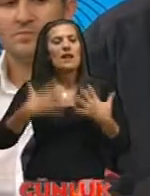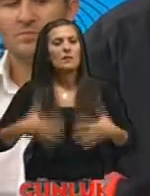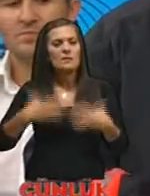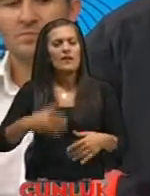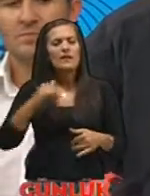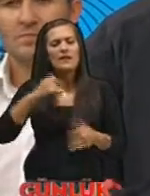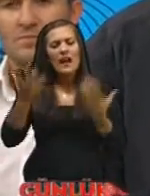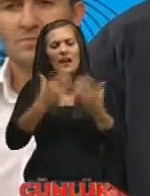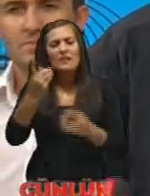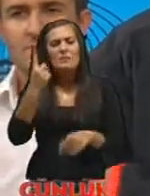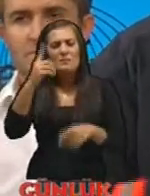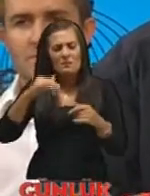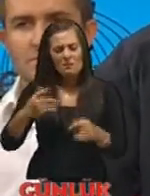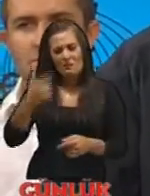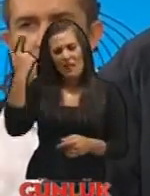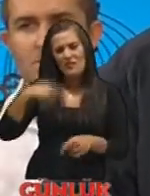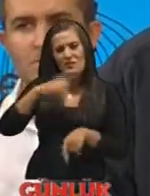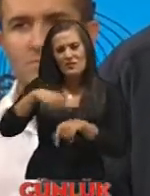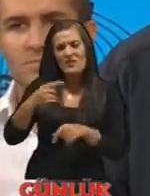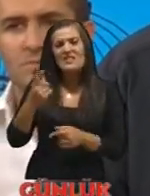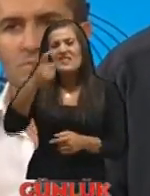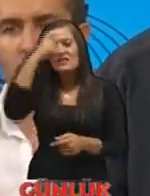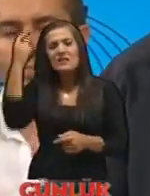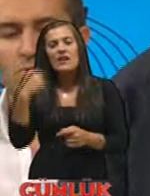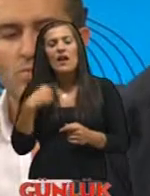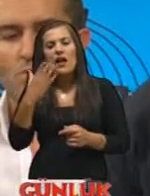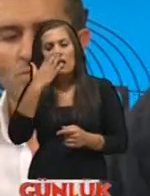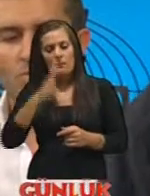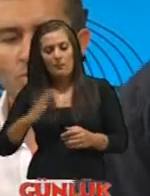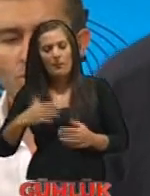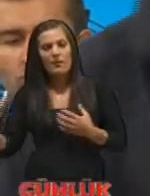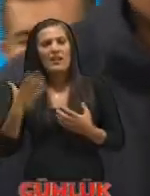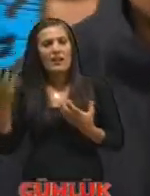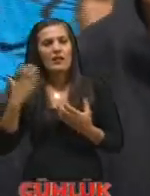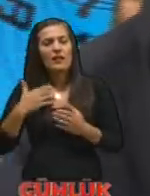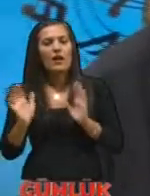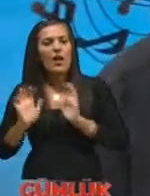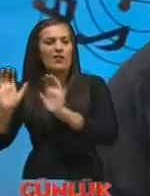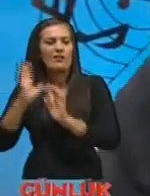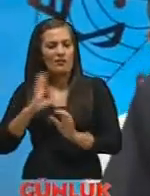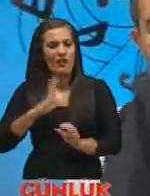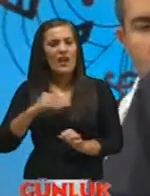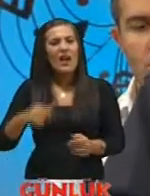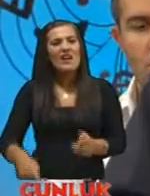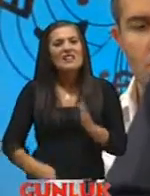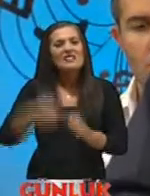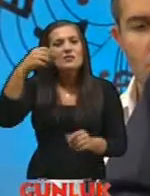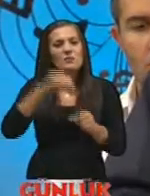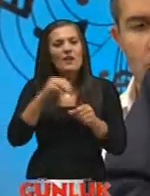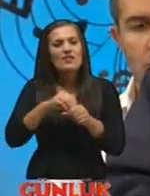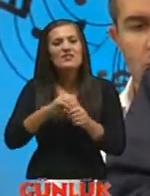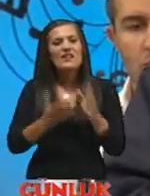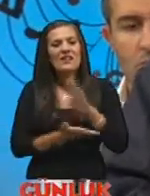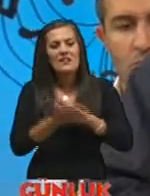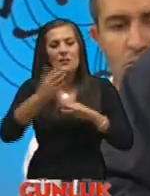yangına belli bir süre belli bir ısıya belli bir dakika dayanmaktadır altımızda bulunan çizme yalıtkan bir malzemedir çelik